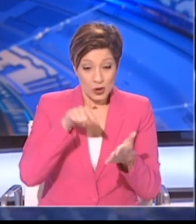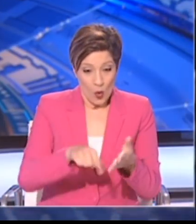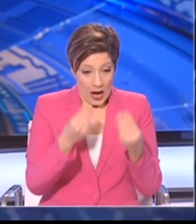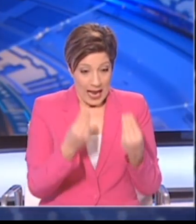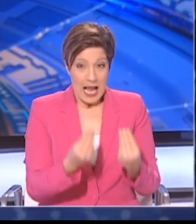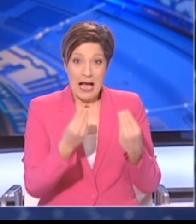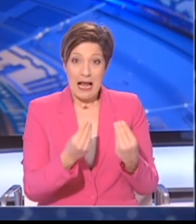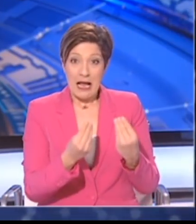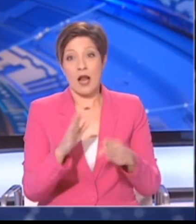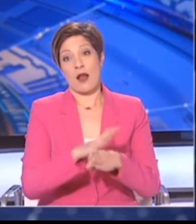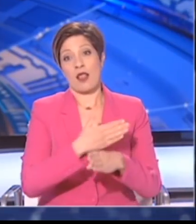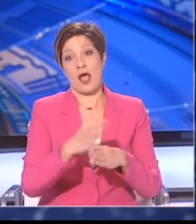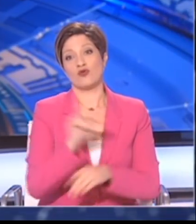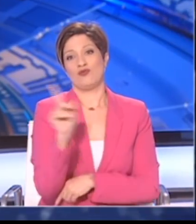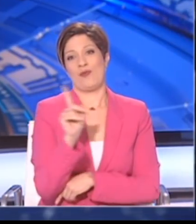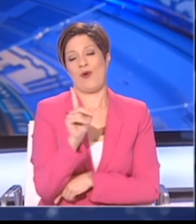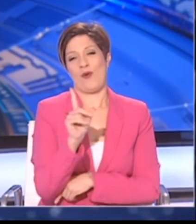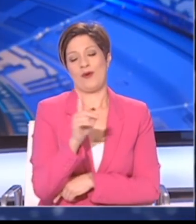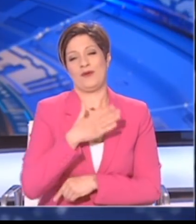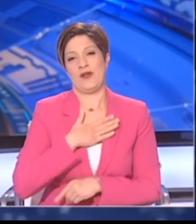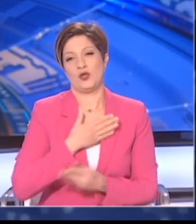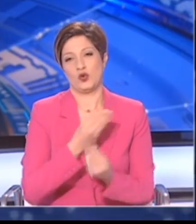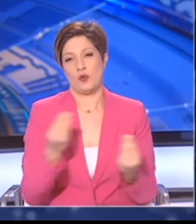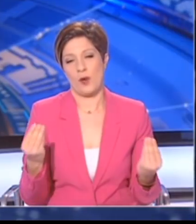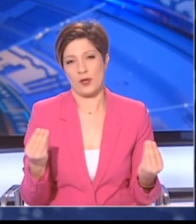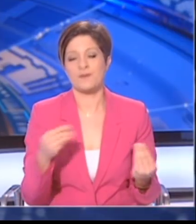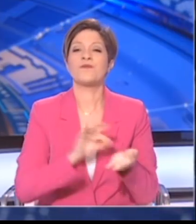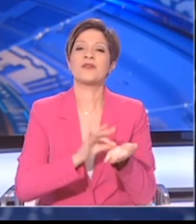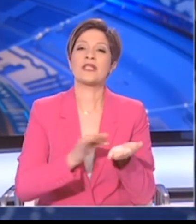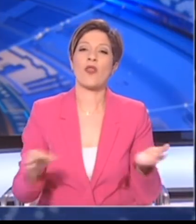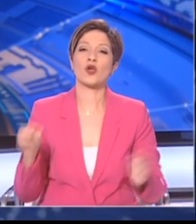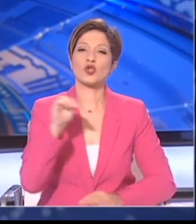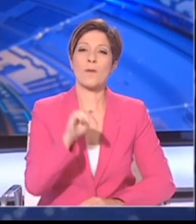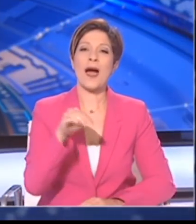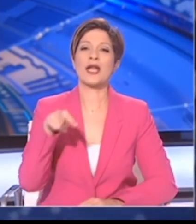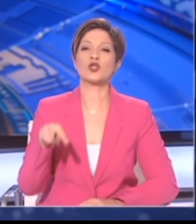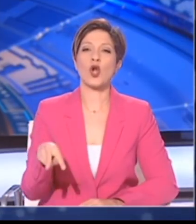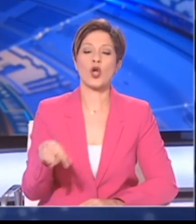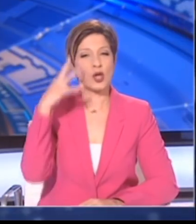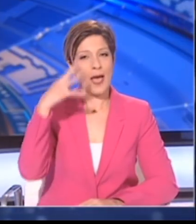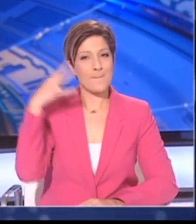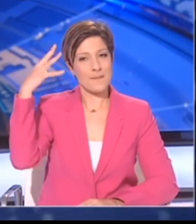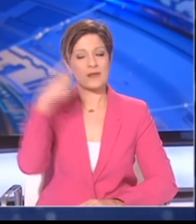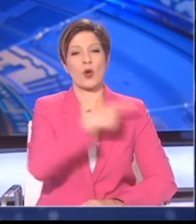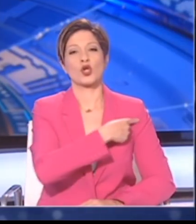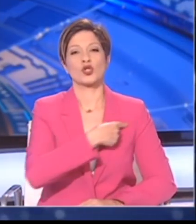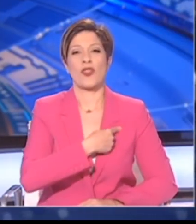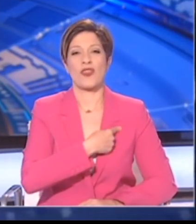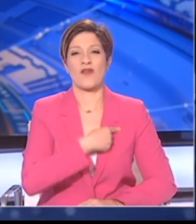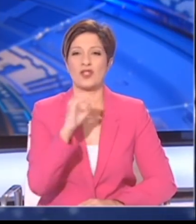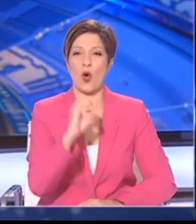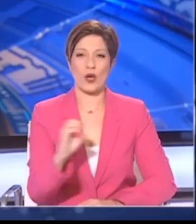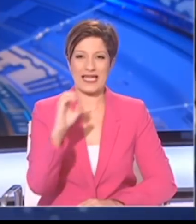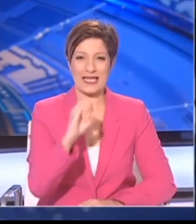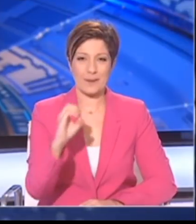ό,τι με κόπο χτίζουμε. Σας ευχαριστώ πολύ. Ο δόκτρο Μάριος Λοΐζο, επιστημονικός διευθυντής της Διεύθυνσης